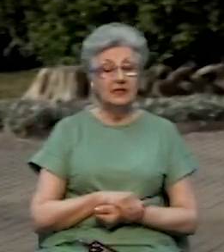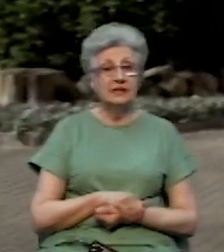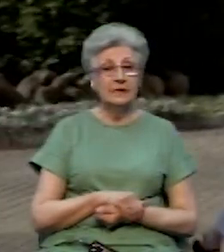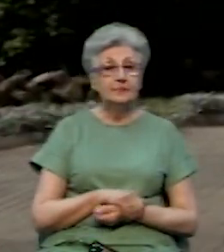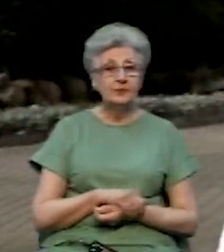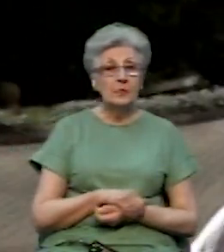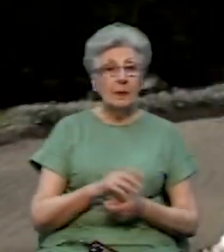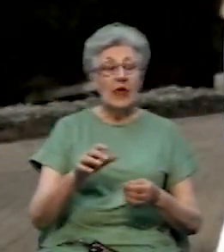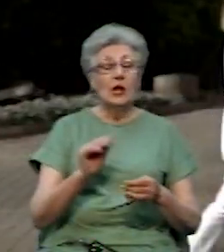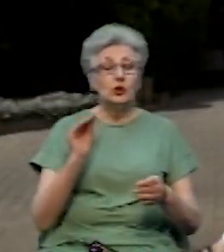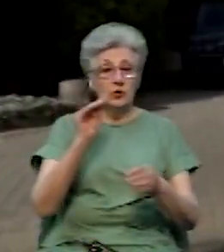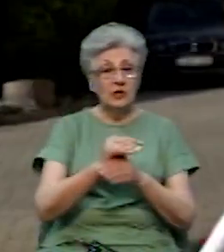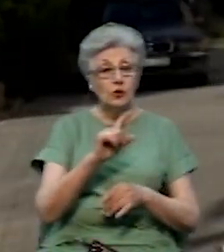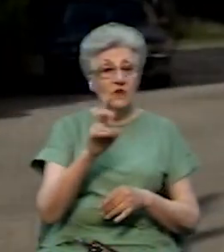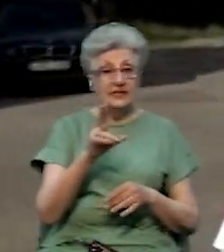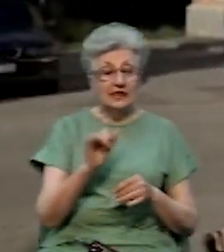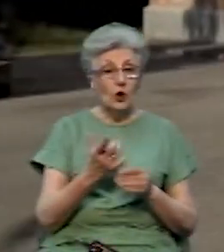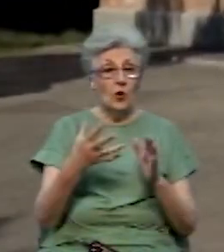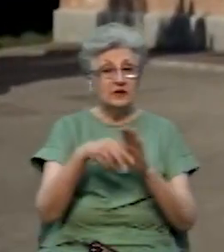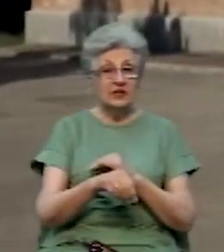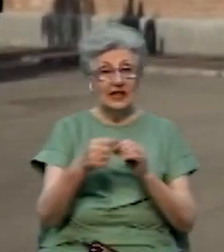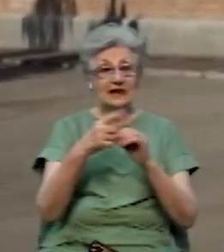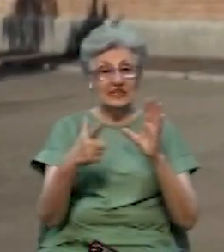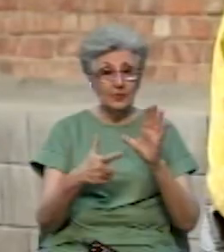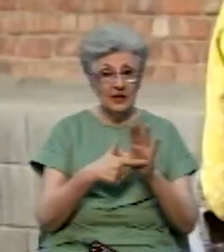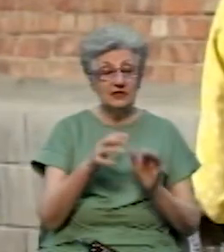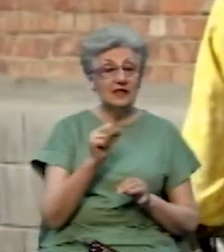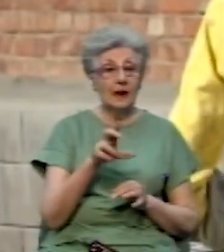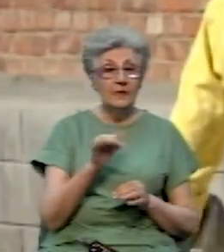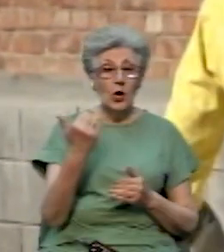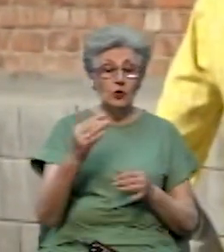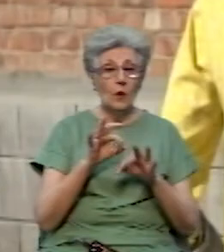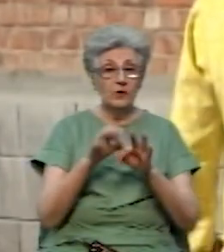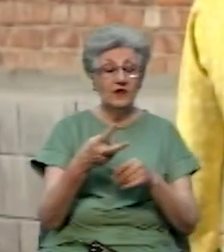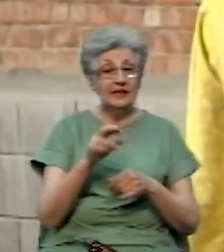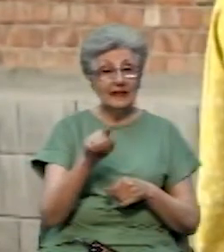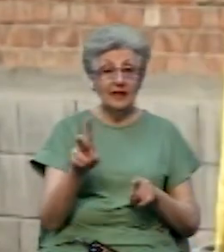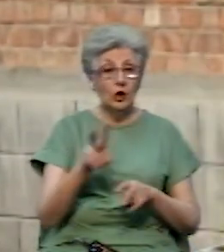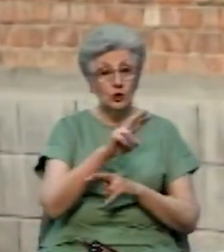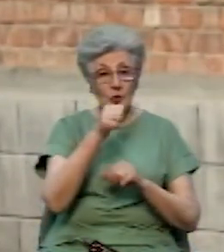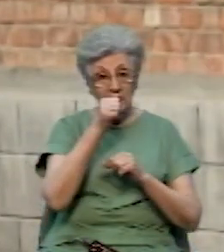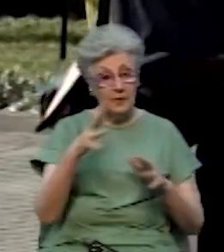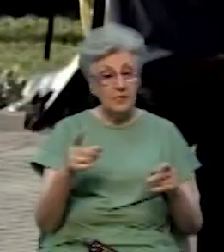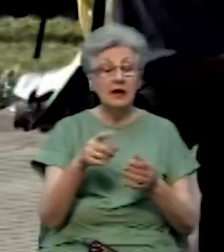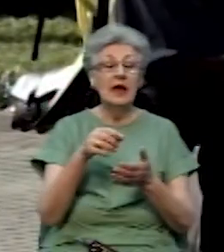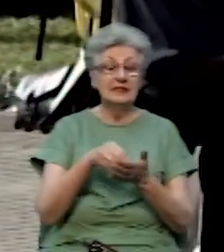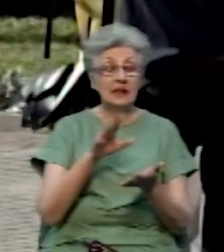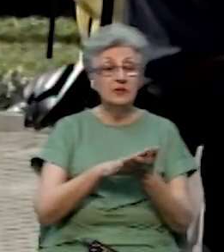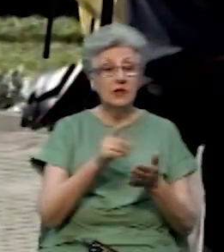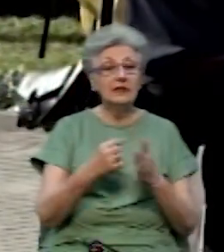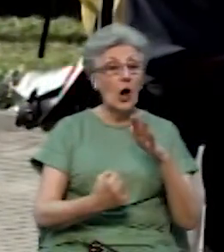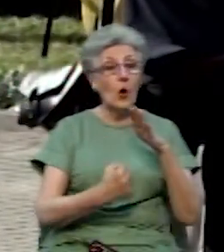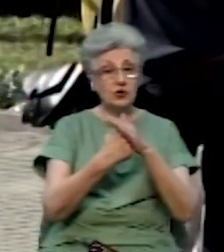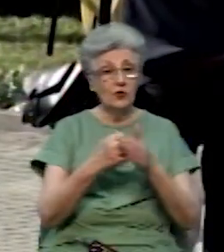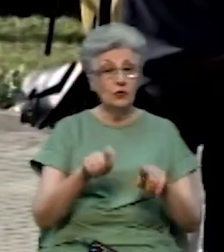Додаткове ЗНО з математики склали 17 абітурієнтів. Його проводять для тих, хто не зміг зареєструватися на основну сесію, хворів або не міг